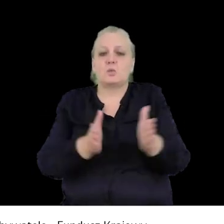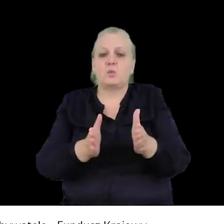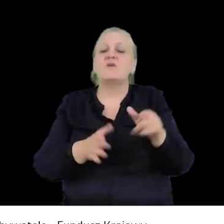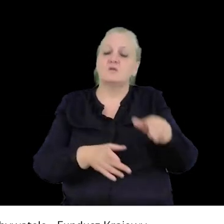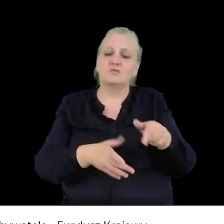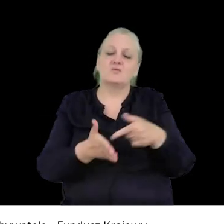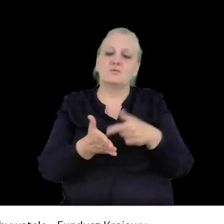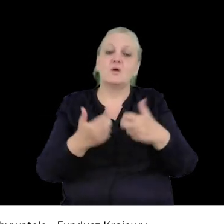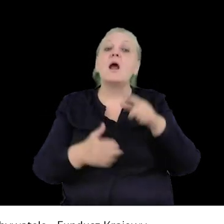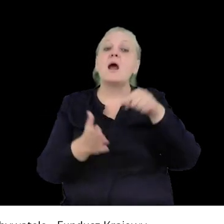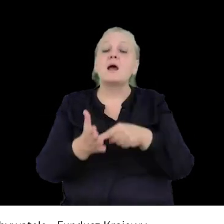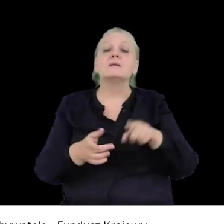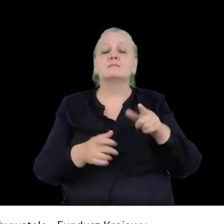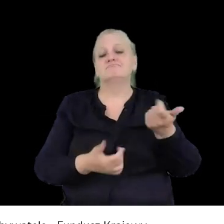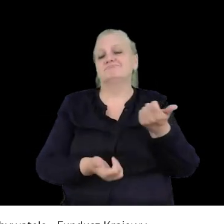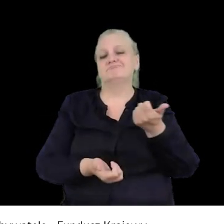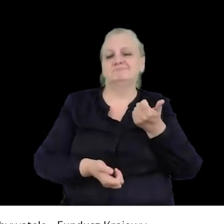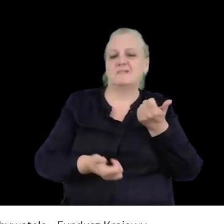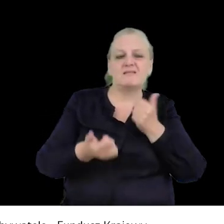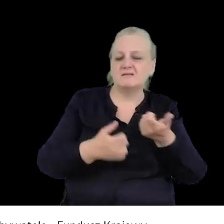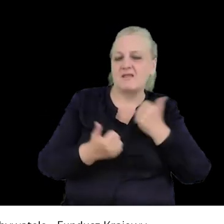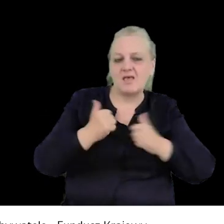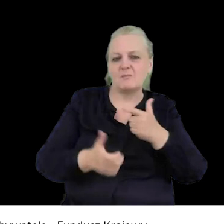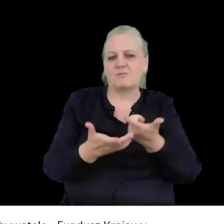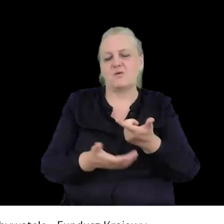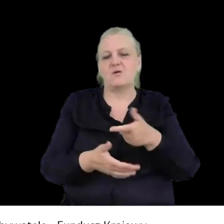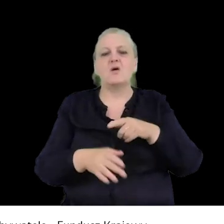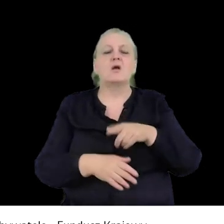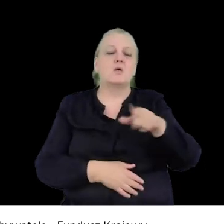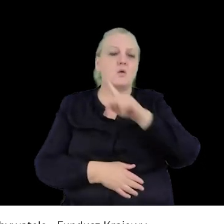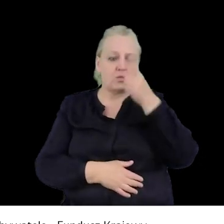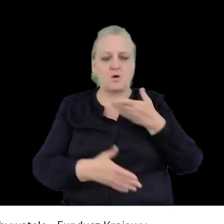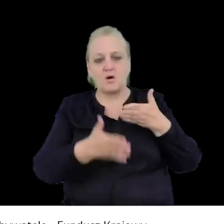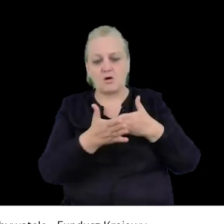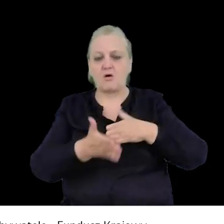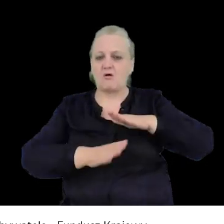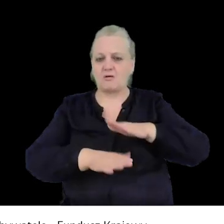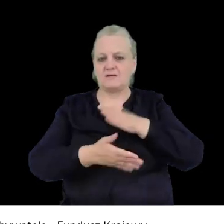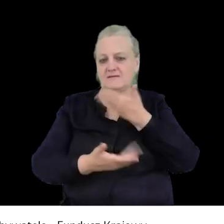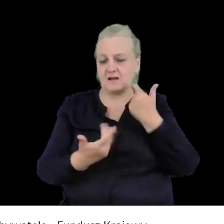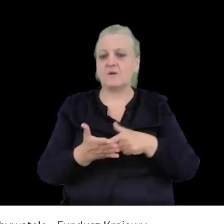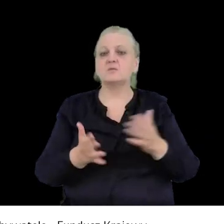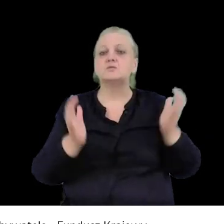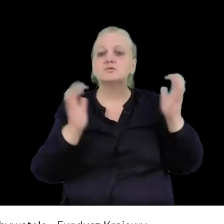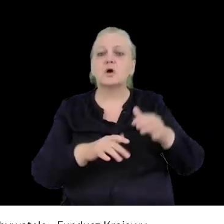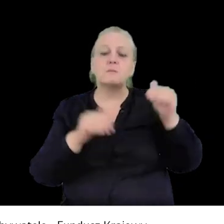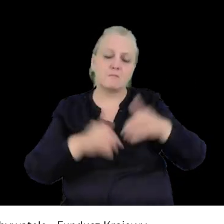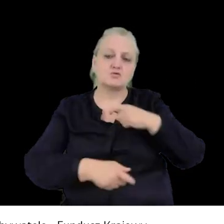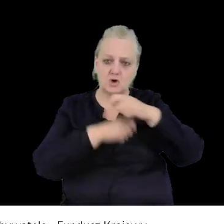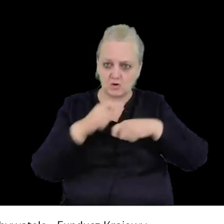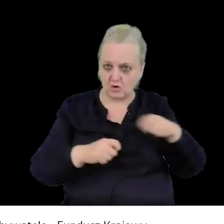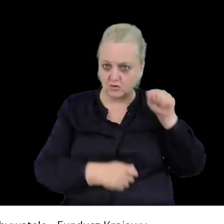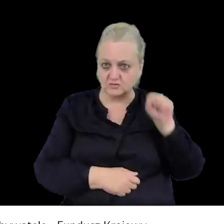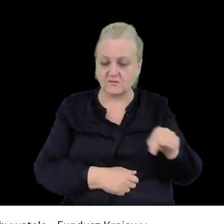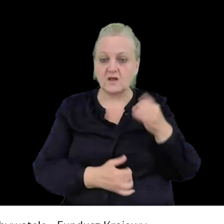wspominałam, że niepokojowa kontra mająca na celu ograniczenia praw osób do pokojowego zabronienia, zgromadzenia nie podlega ochronie. Czyli to zgromadzenie może zostać rozwiązane i